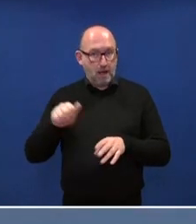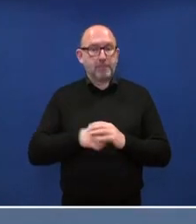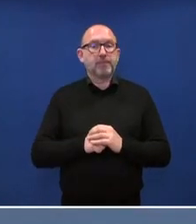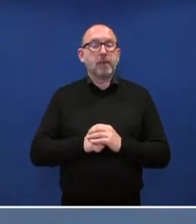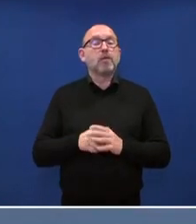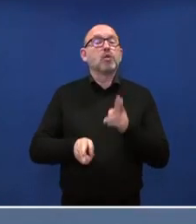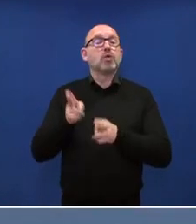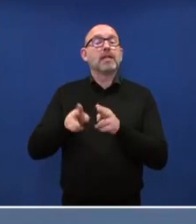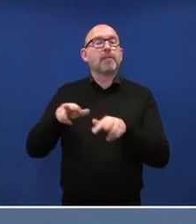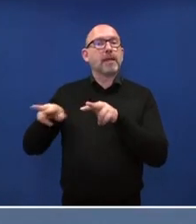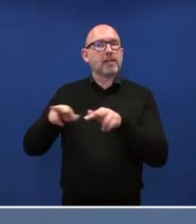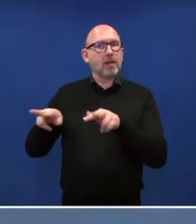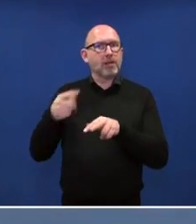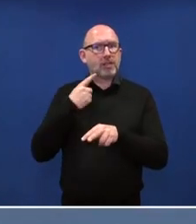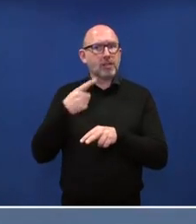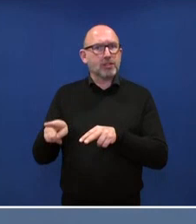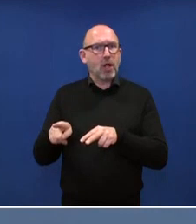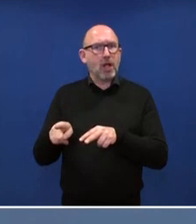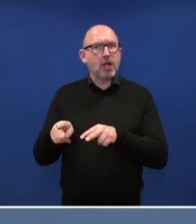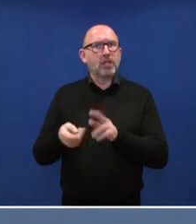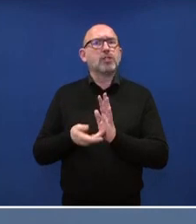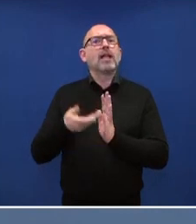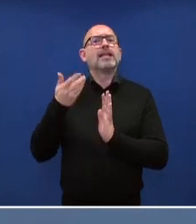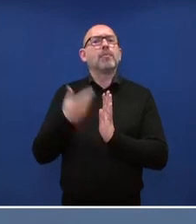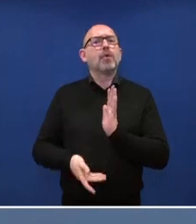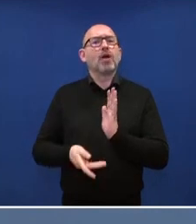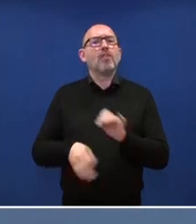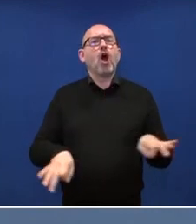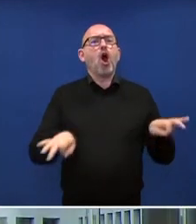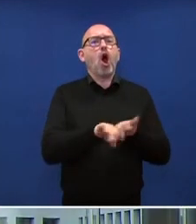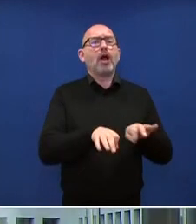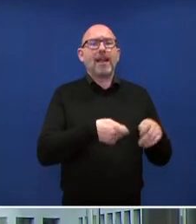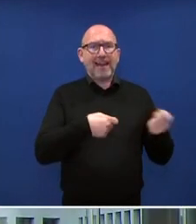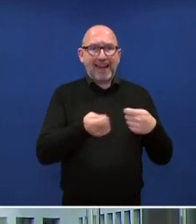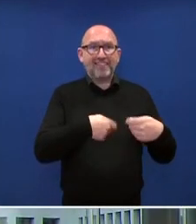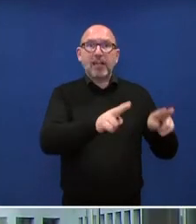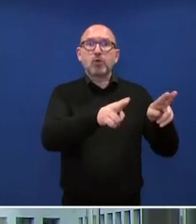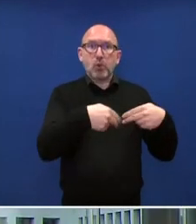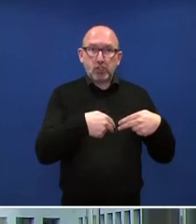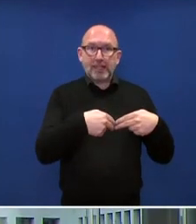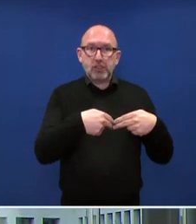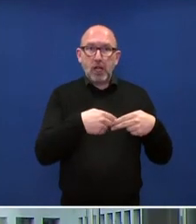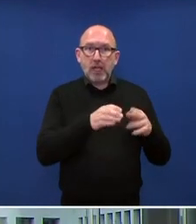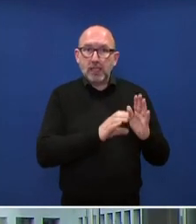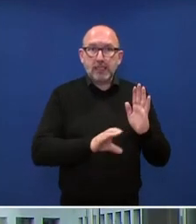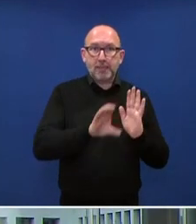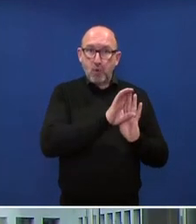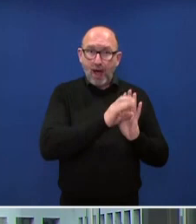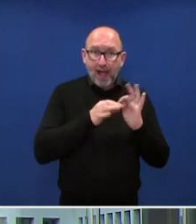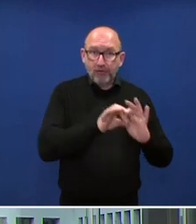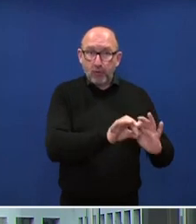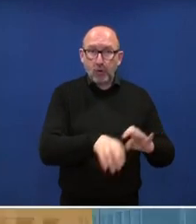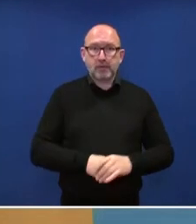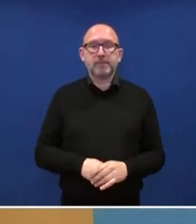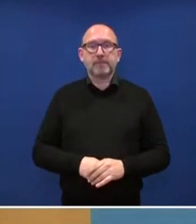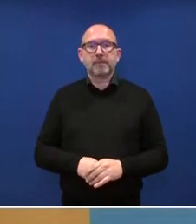Justizministerium eine Gebühr für Retouren im Online-Handel plant. Können Sie das einordnen? Ja, ich kann dazu mitteilen, dass das